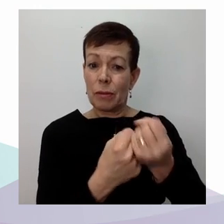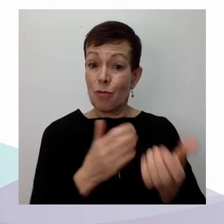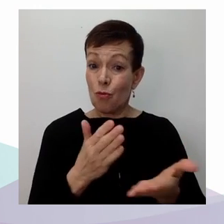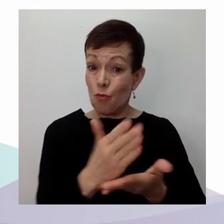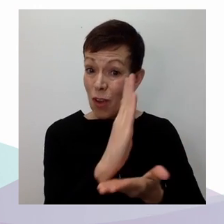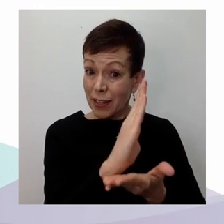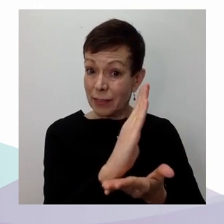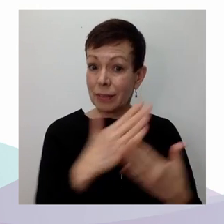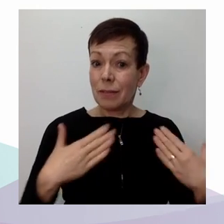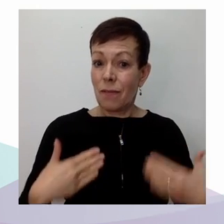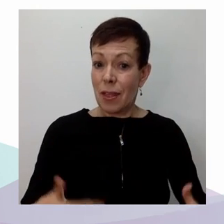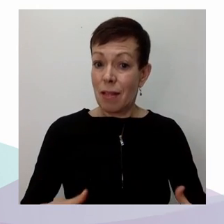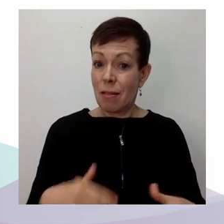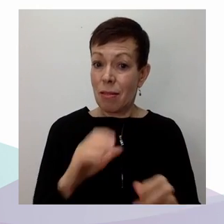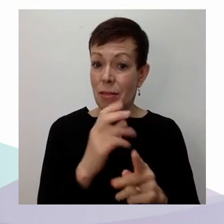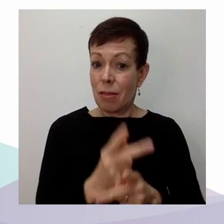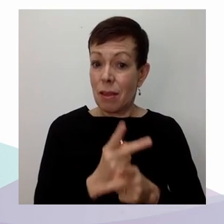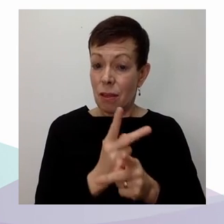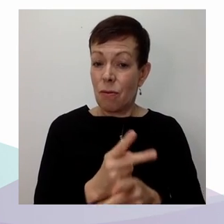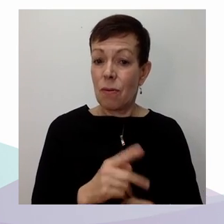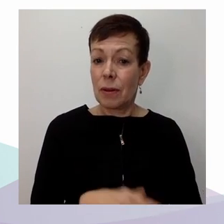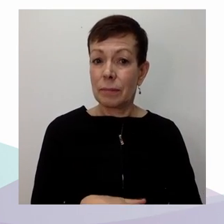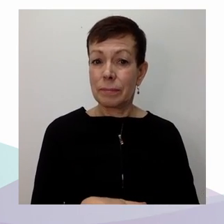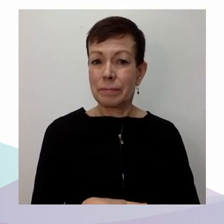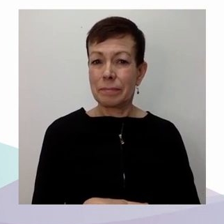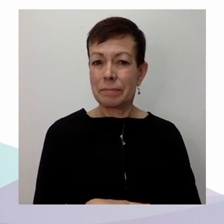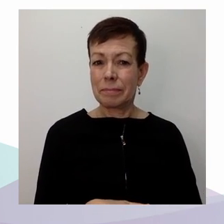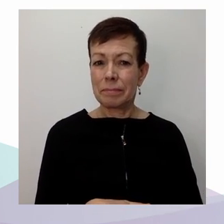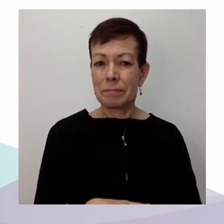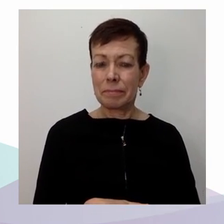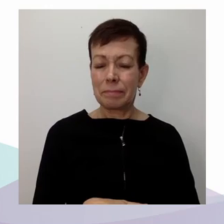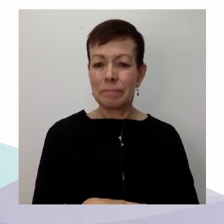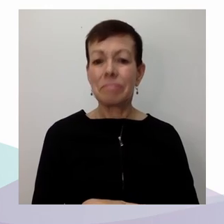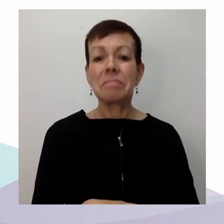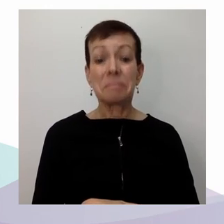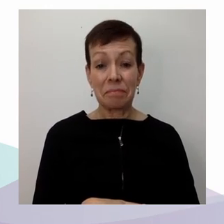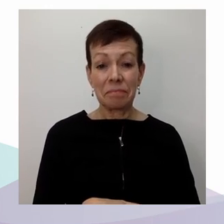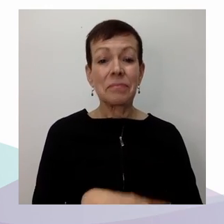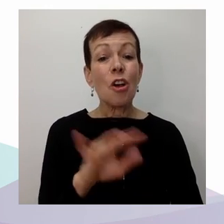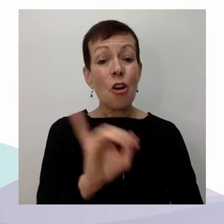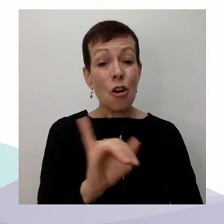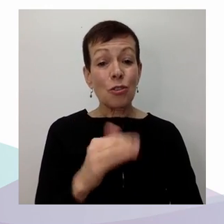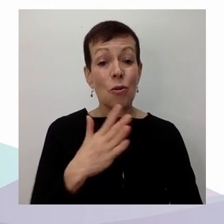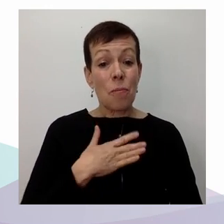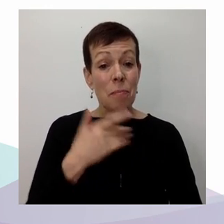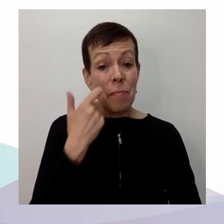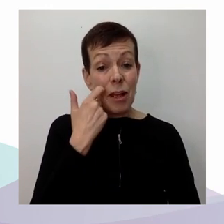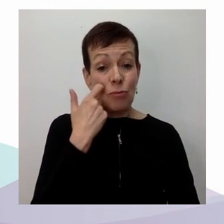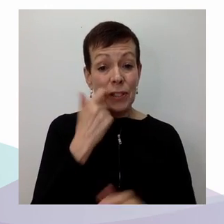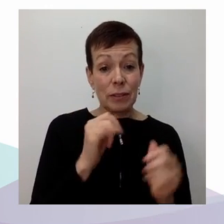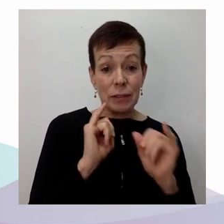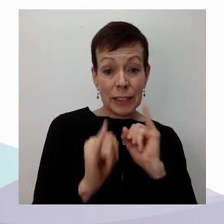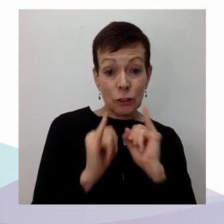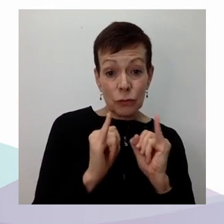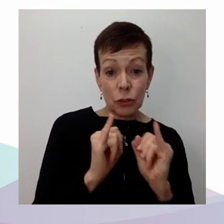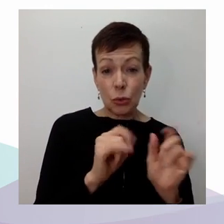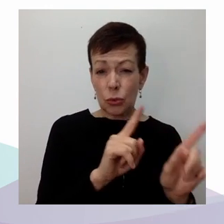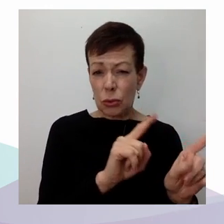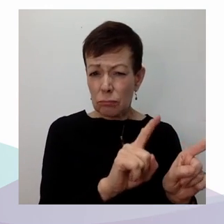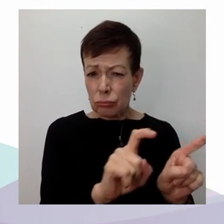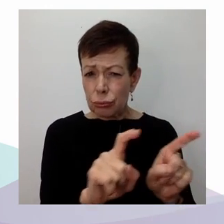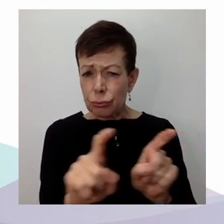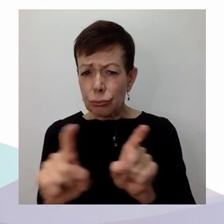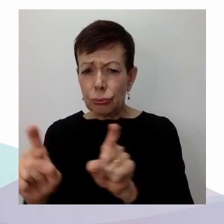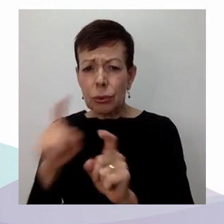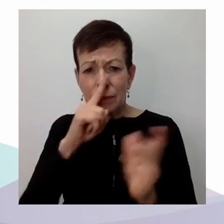ressorti d'ailleurs dans les entrevues récentes que j'ai faites avec des organisations non gouvernementales, on observe que ces organismes qui s